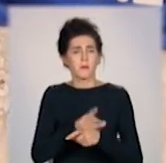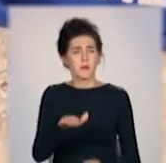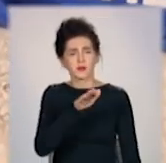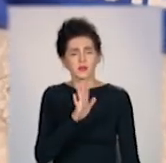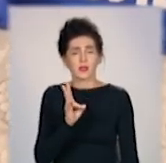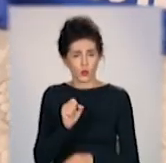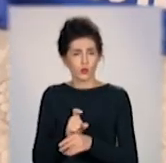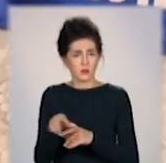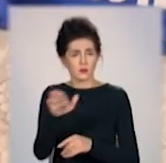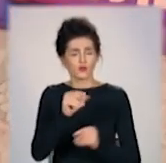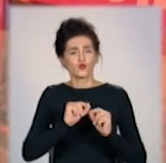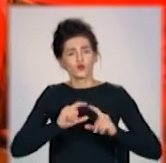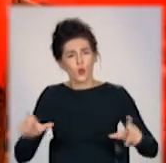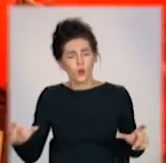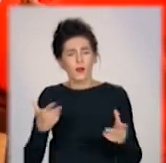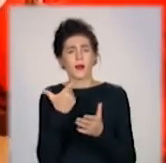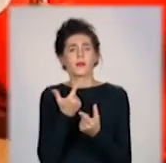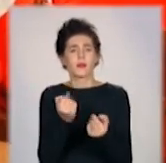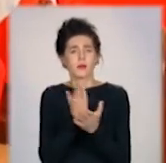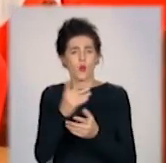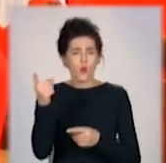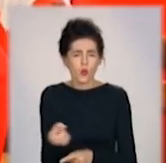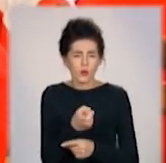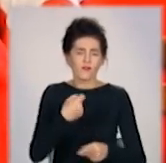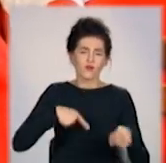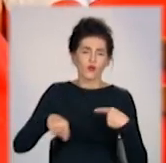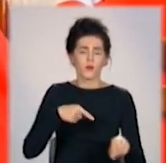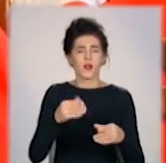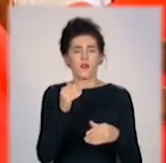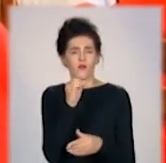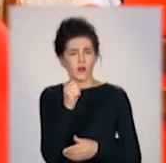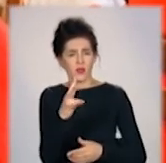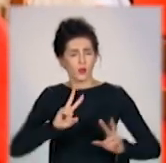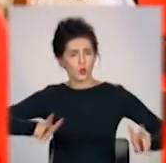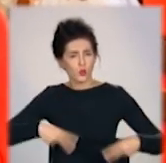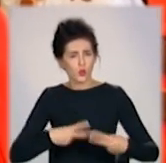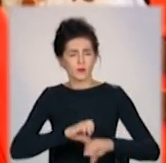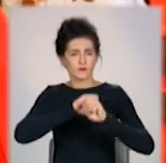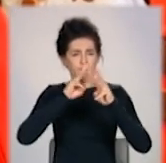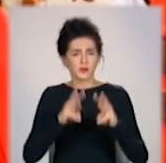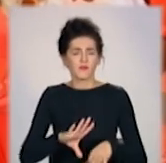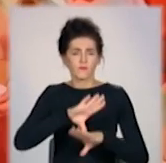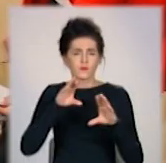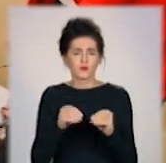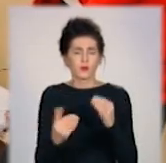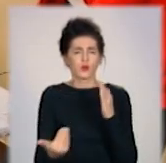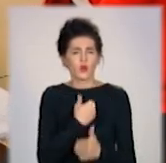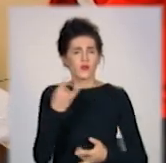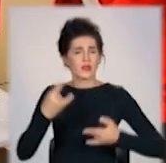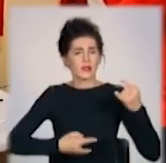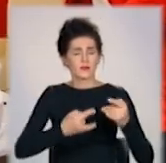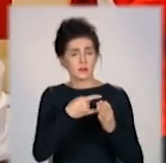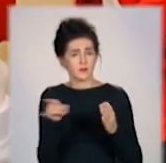Донеччині школи, де є хокейні та футбольні фан-клуби, оснастять новими телевізорами.